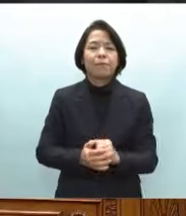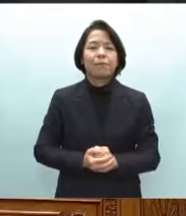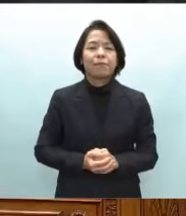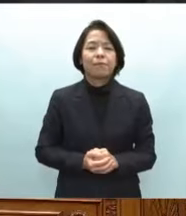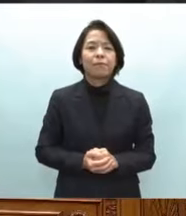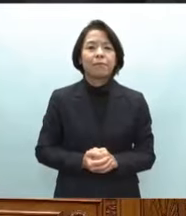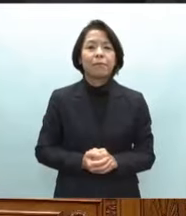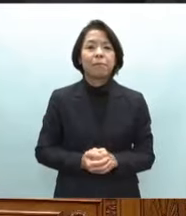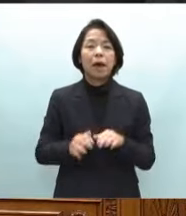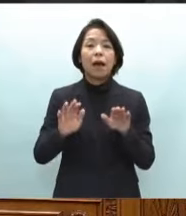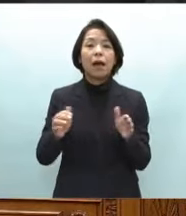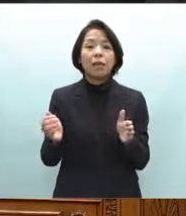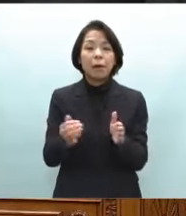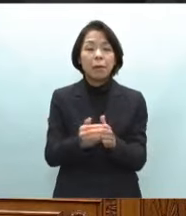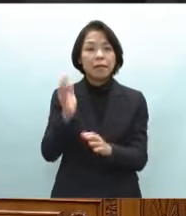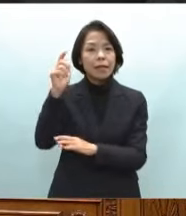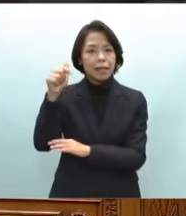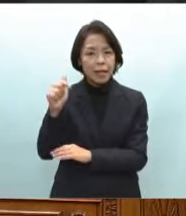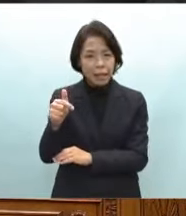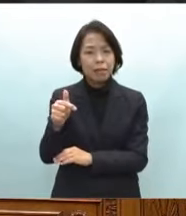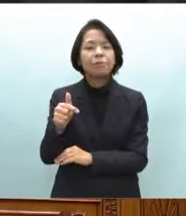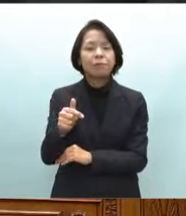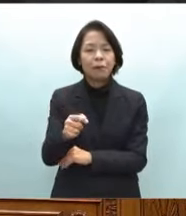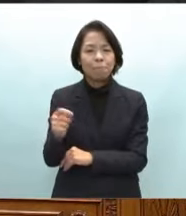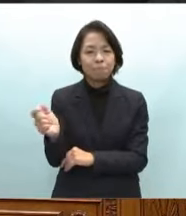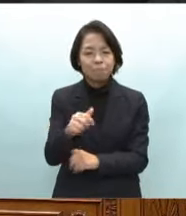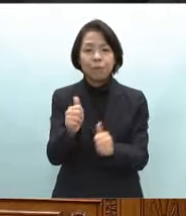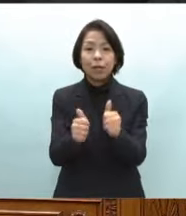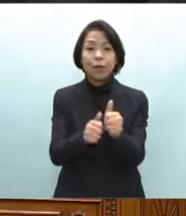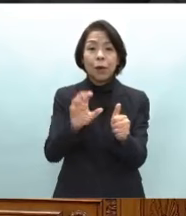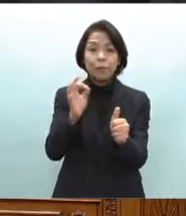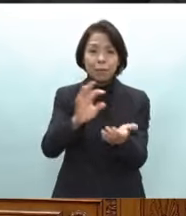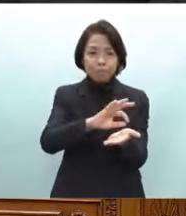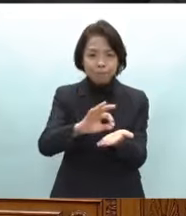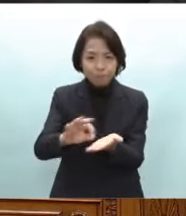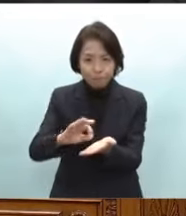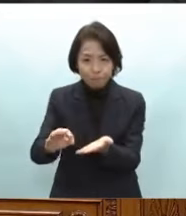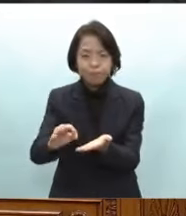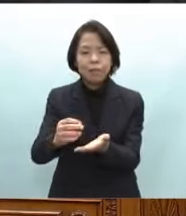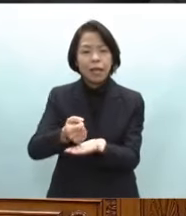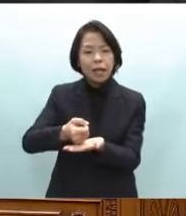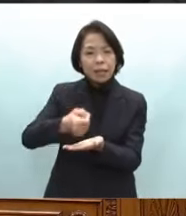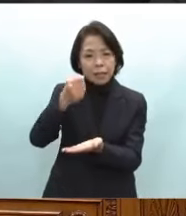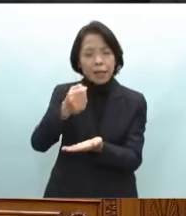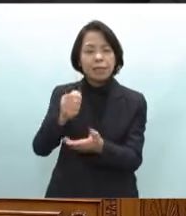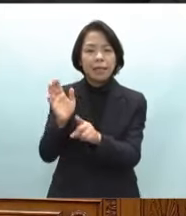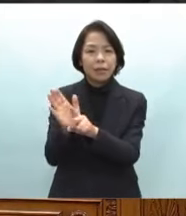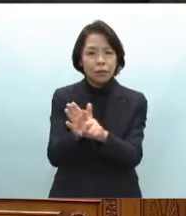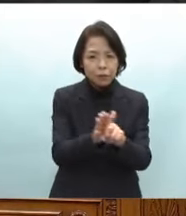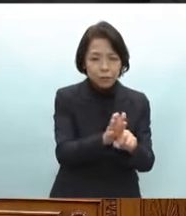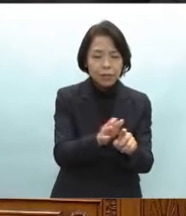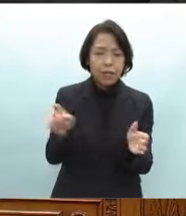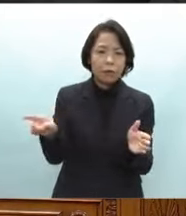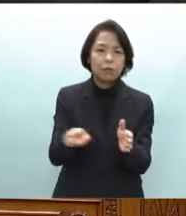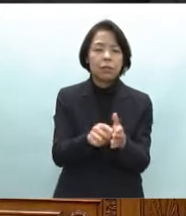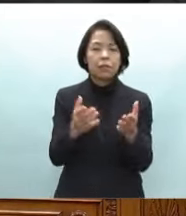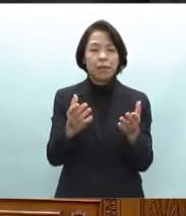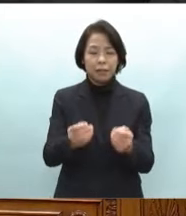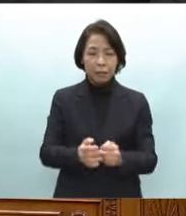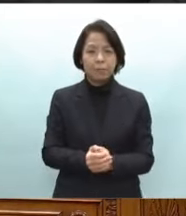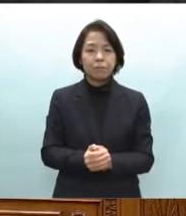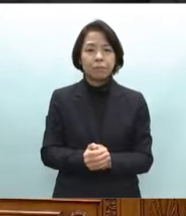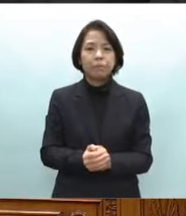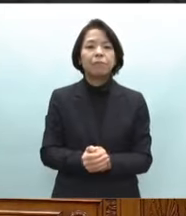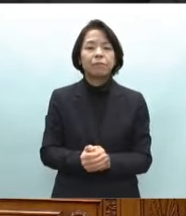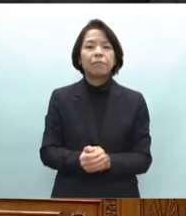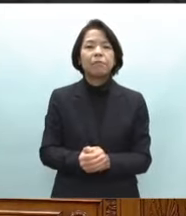ここまで政府はやつぎ場合に予備費を活用し財政的支援を強力に行ってきました先